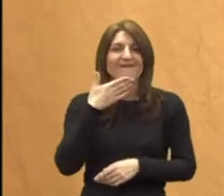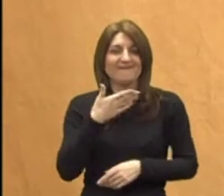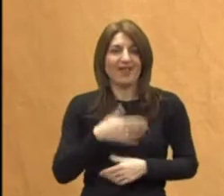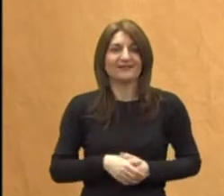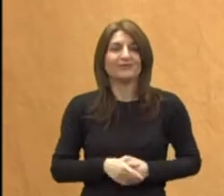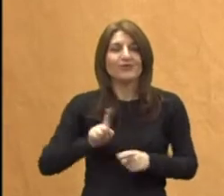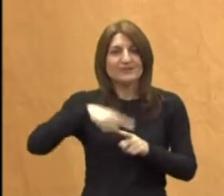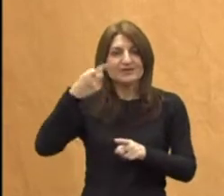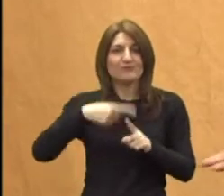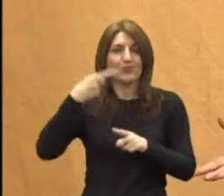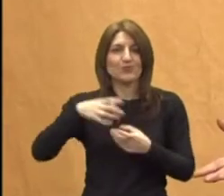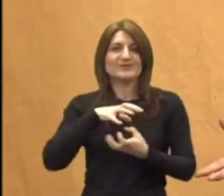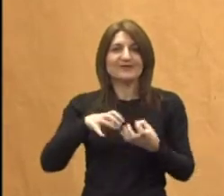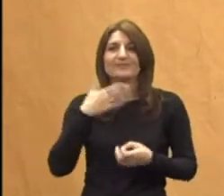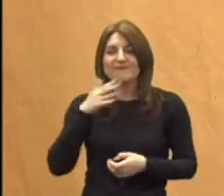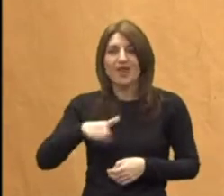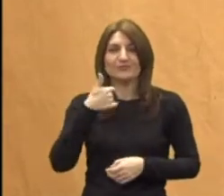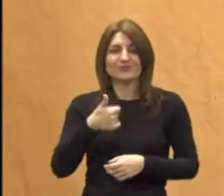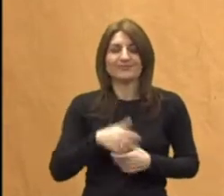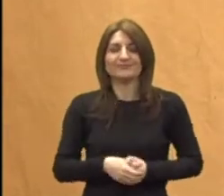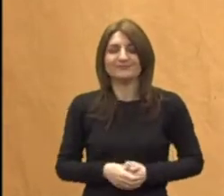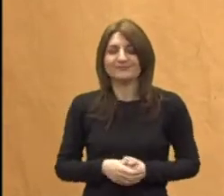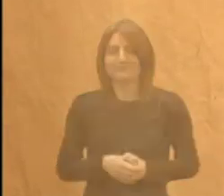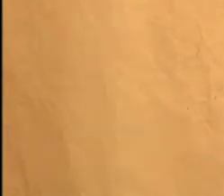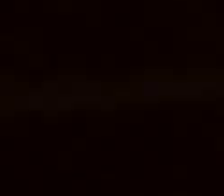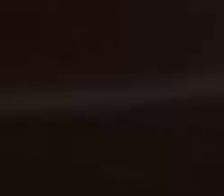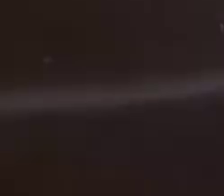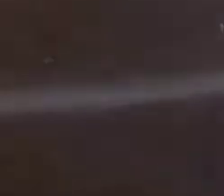lijepo. Do sljedeće srijede. Hvala vam još jednom. Hvala vam.